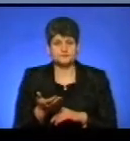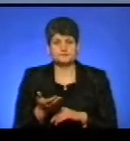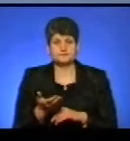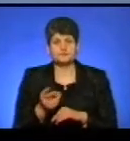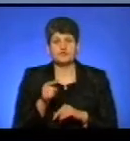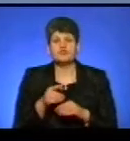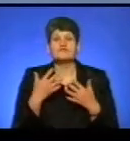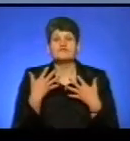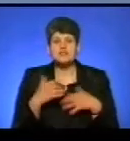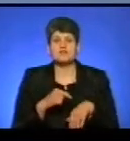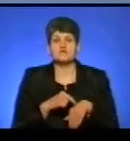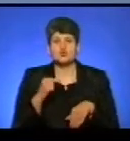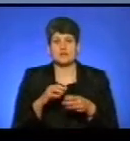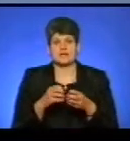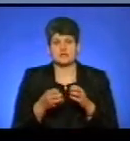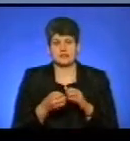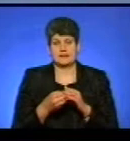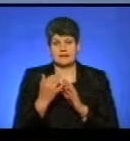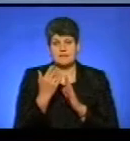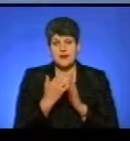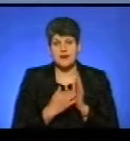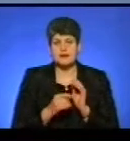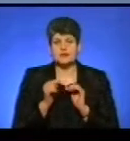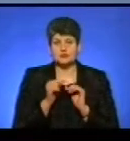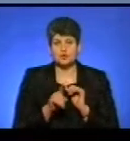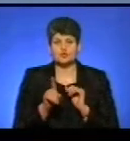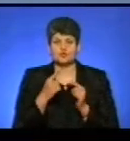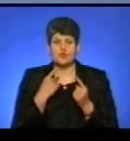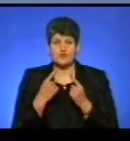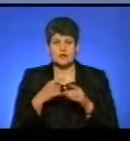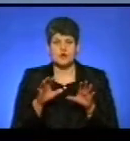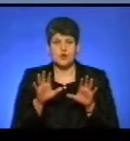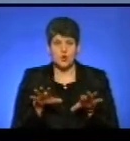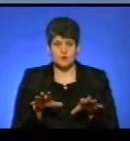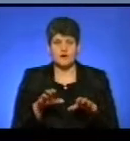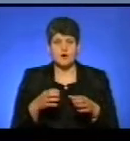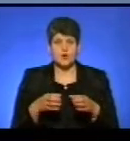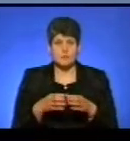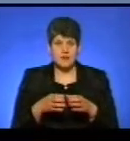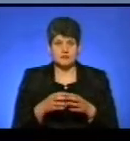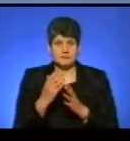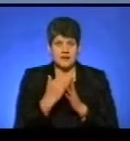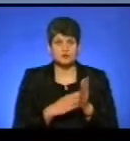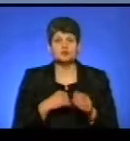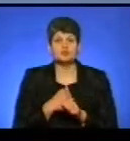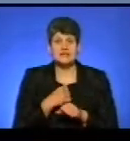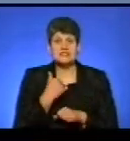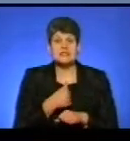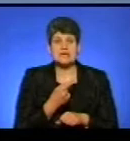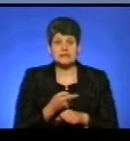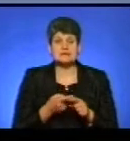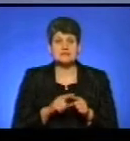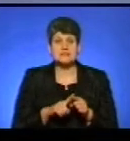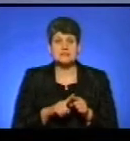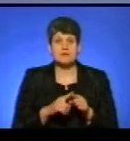Вони вже відчули результати. Перелік, то, що говорила голова громади, то й весь перелік, що вони зробили за рік, це